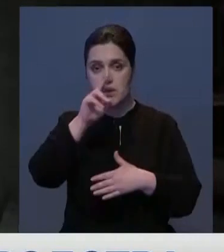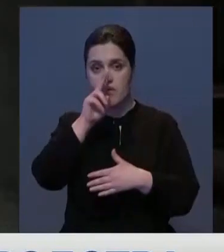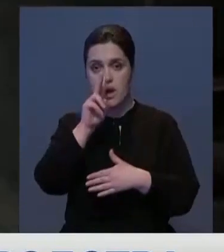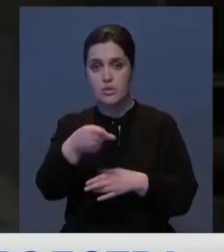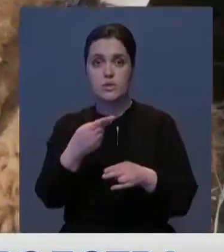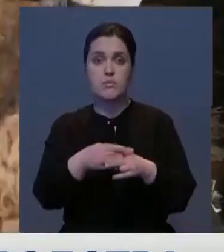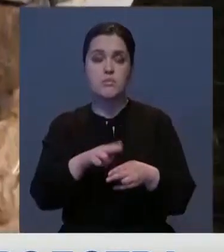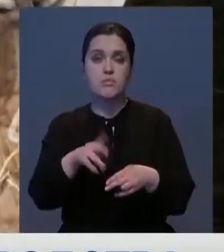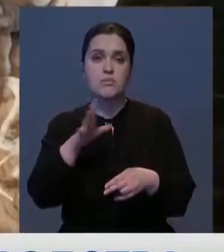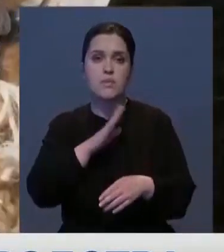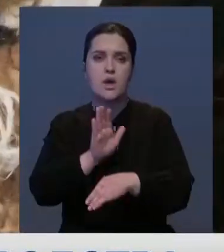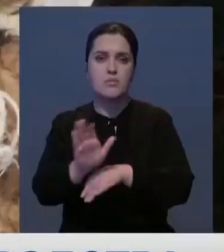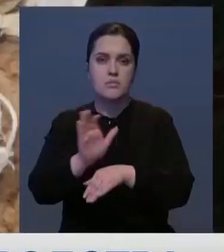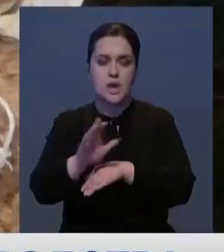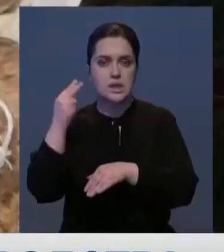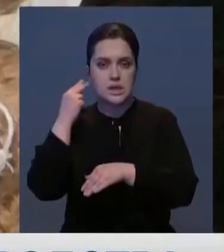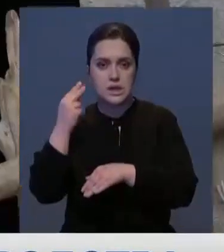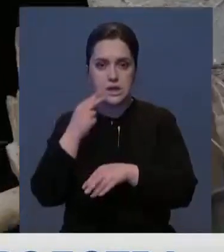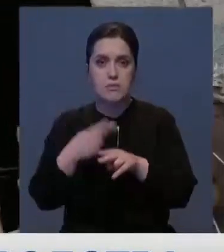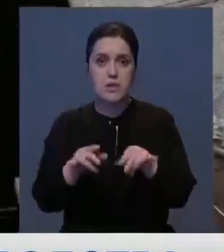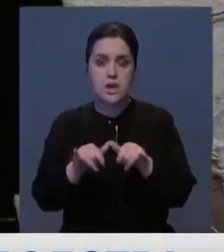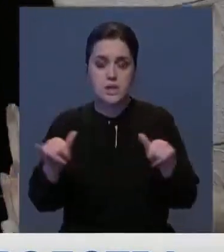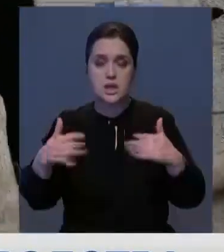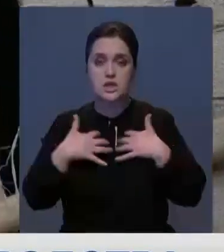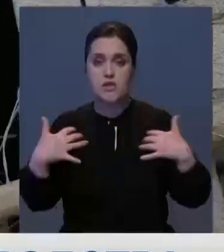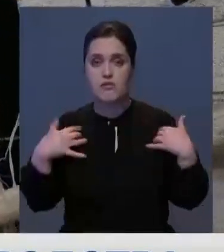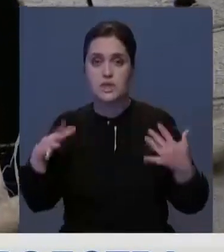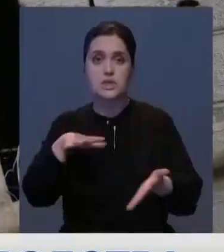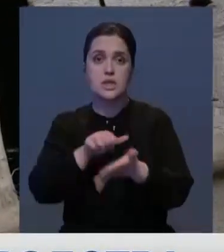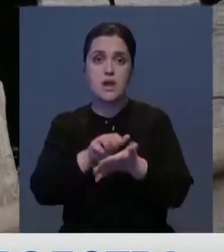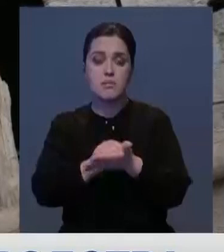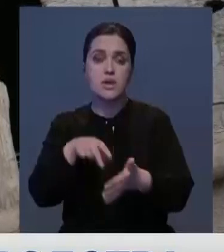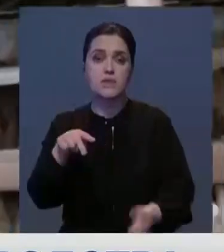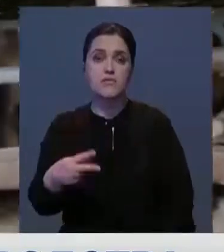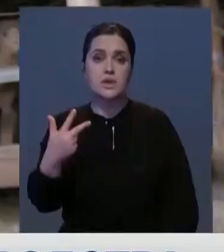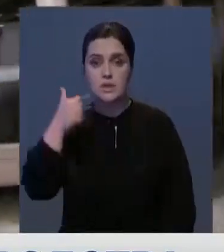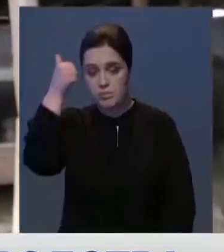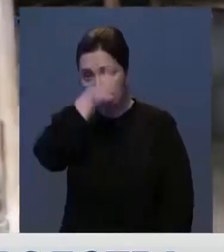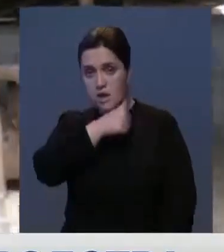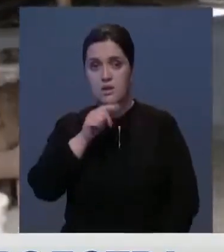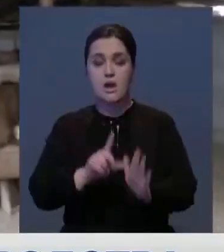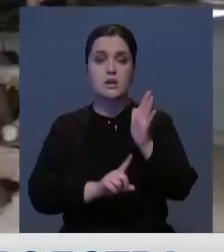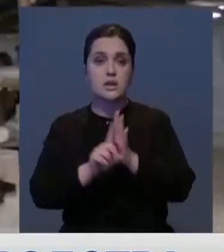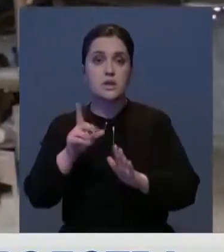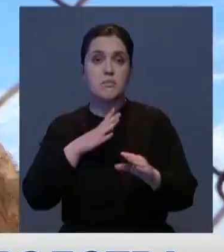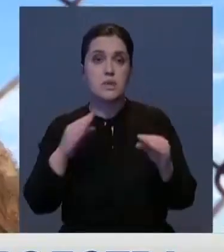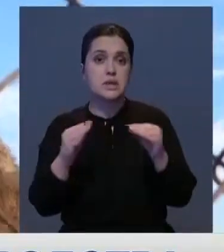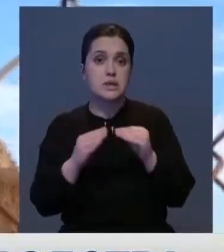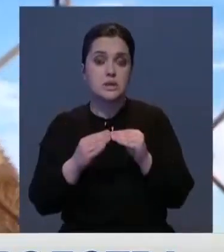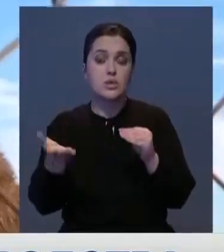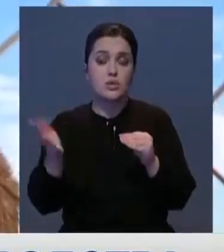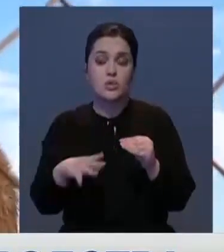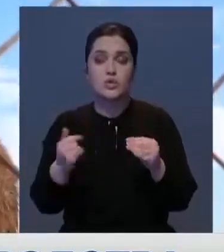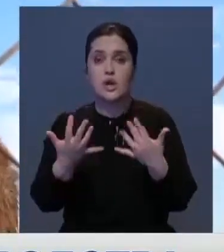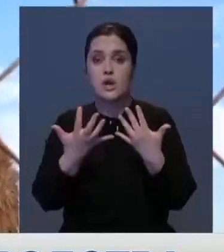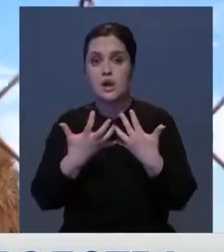фермер отправлял сырье в Китай. Разведением этих животных он занялся в 2003 году. Начинал с 10 голов. Сейчас количество